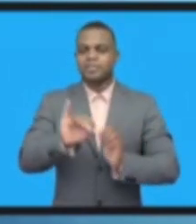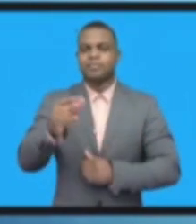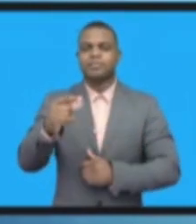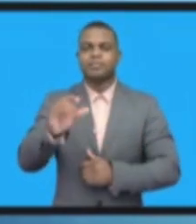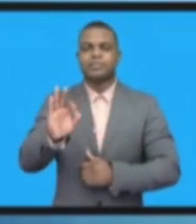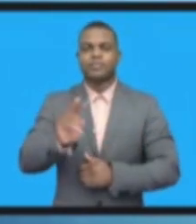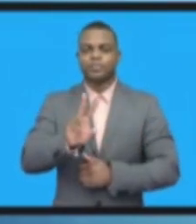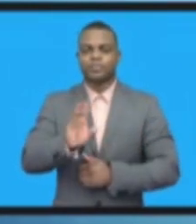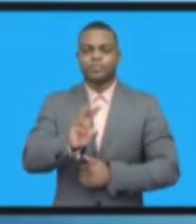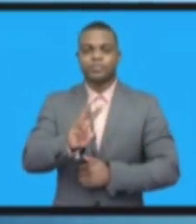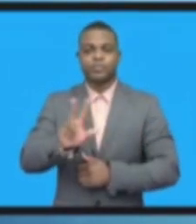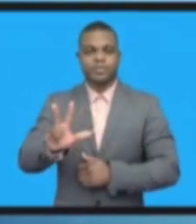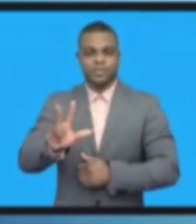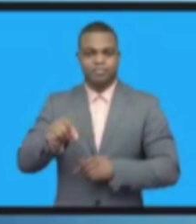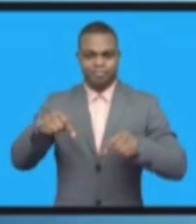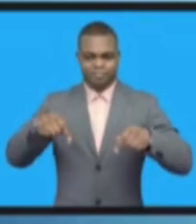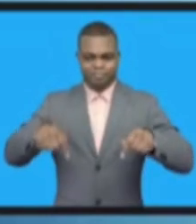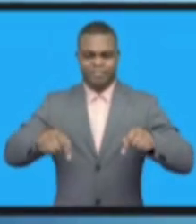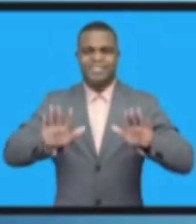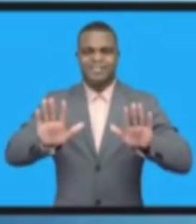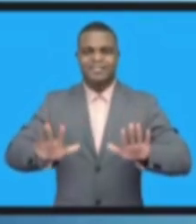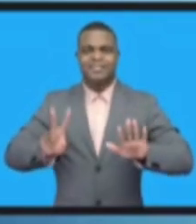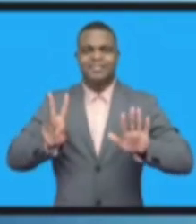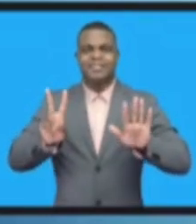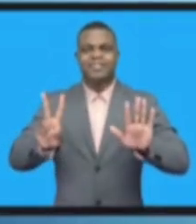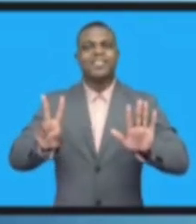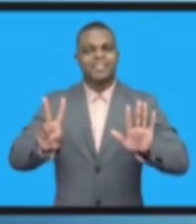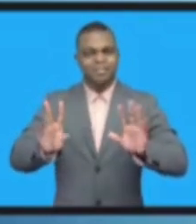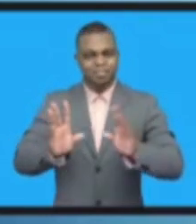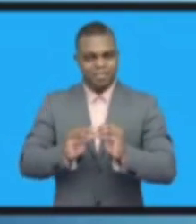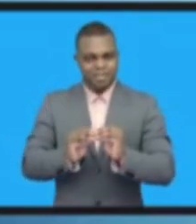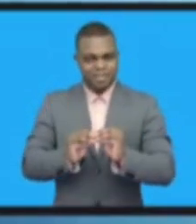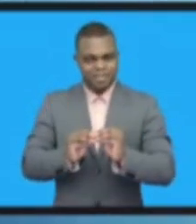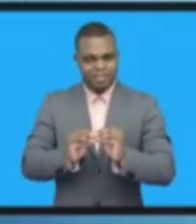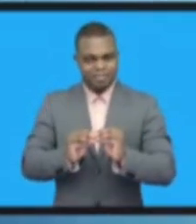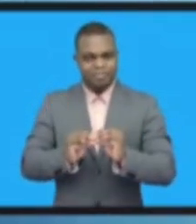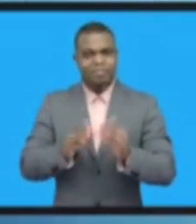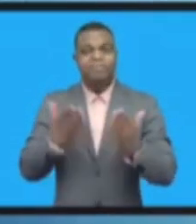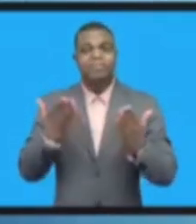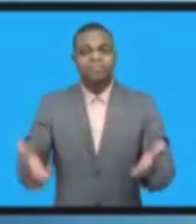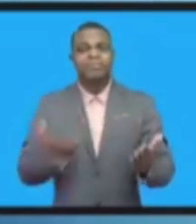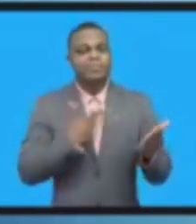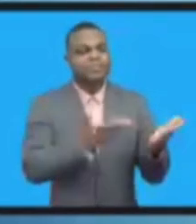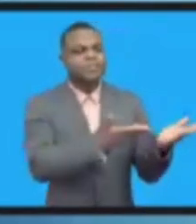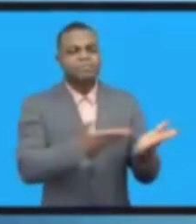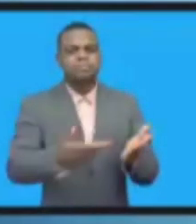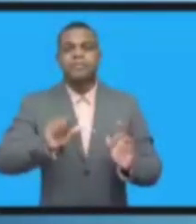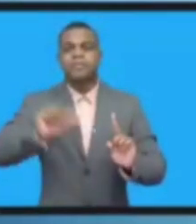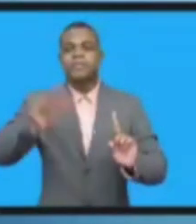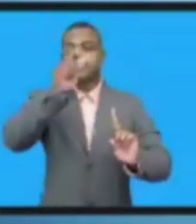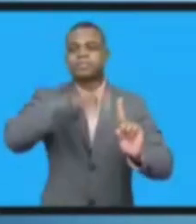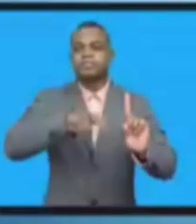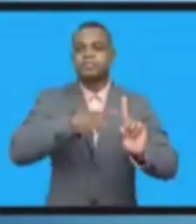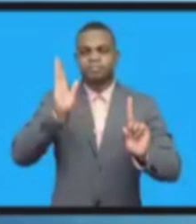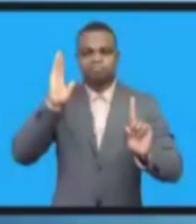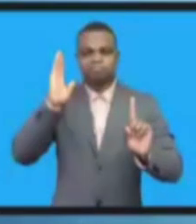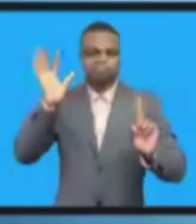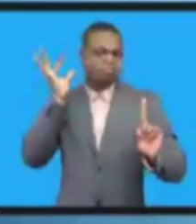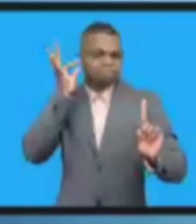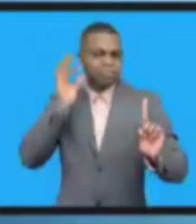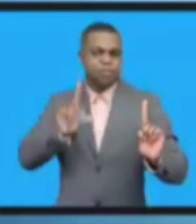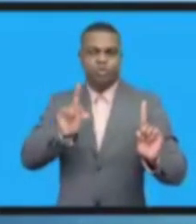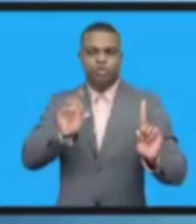первого аспектора госпожу Дарьин Богдан-Мартен, избранный генеральный секретарь Международного союза